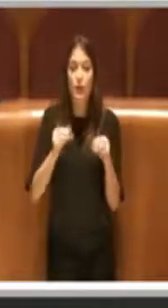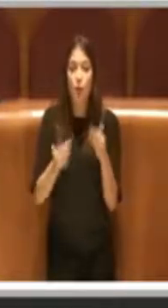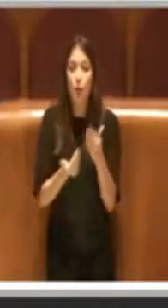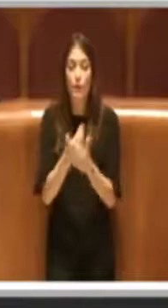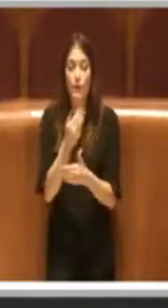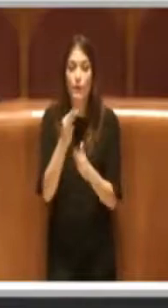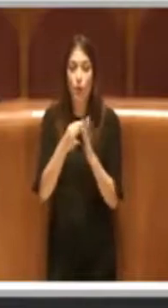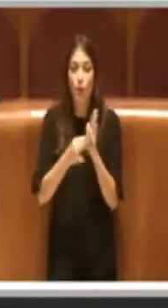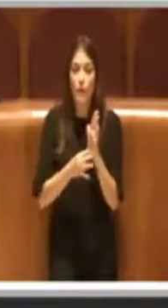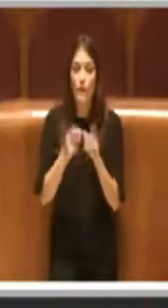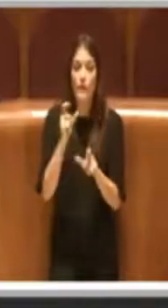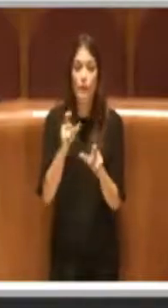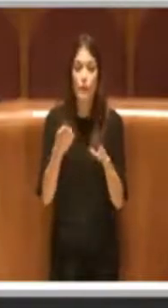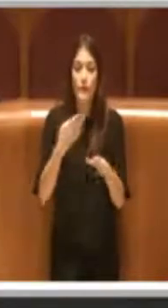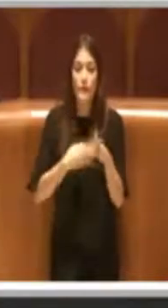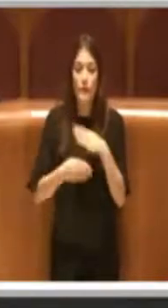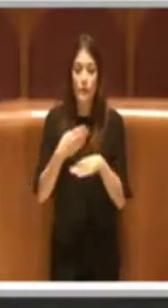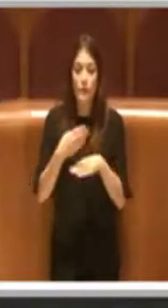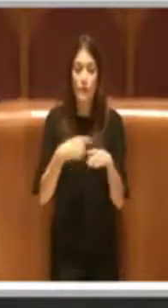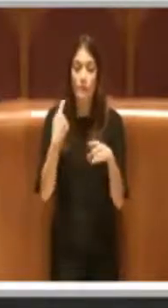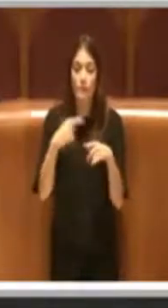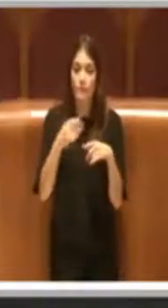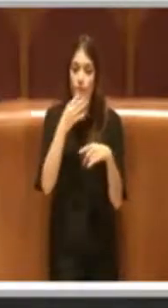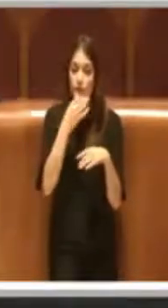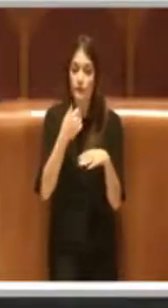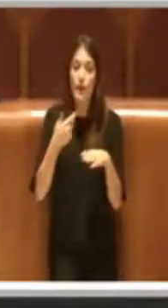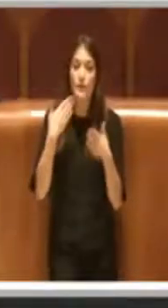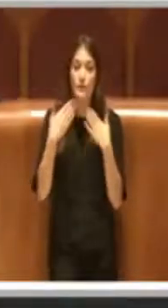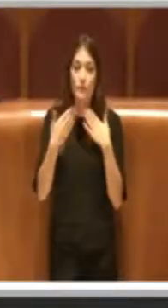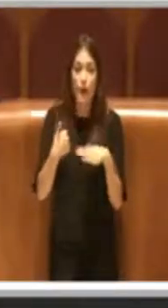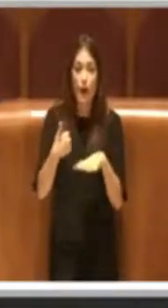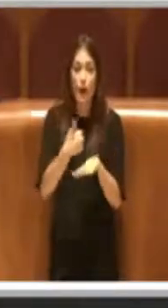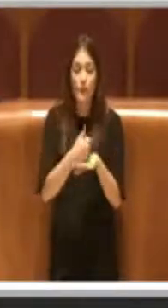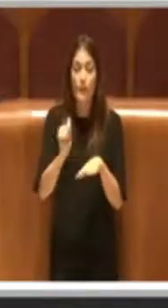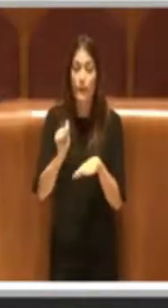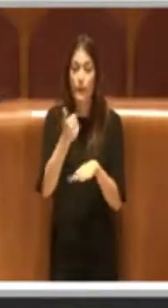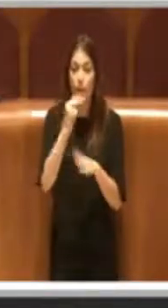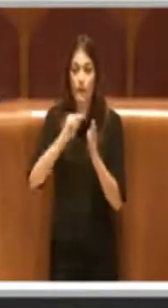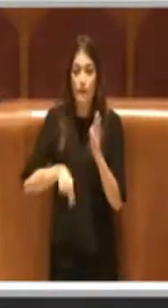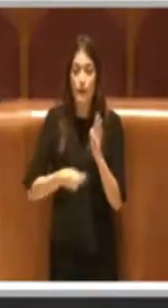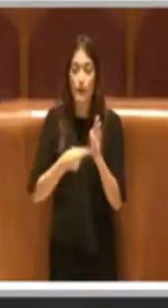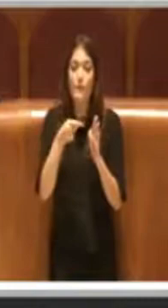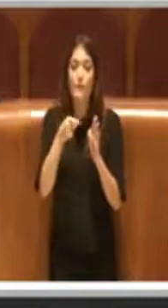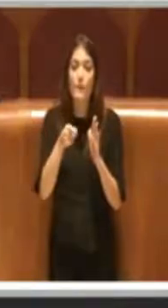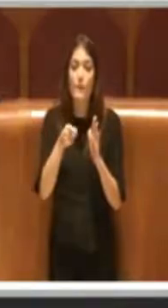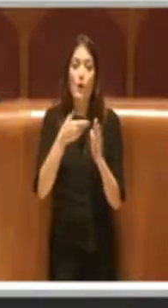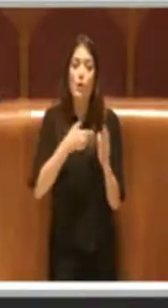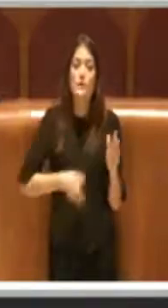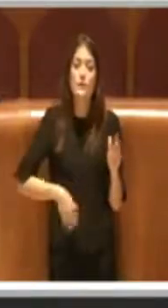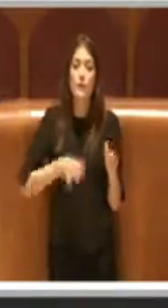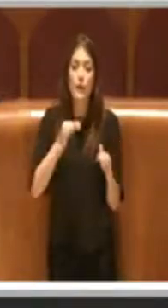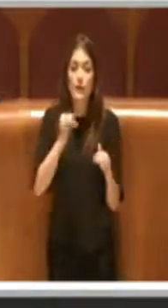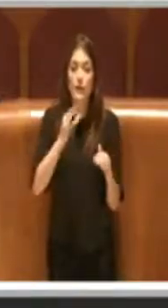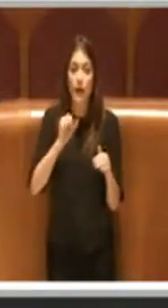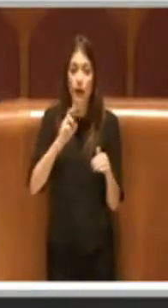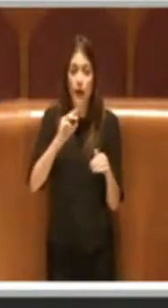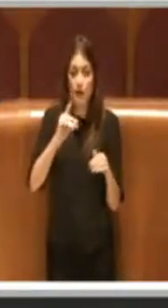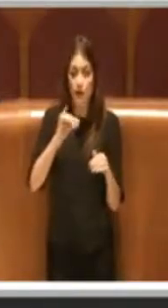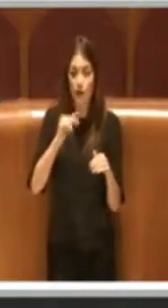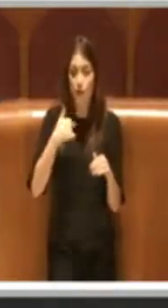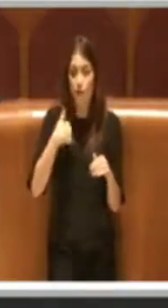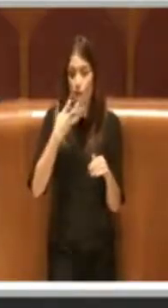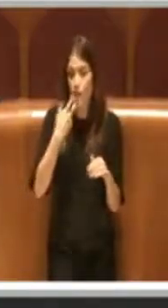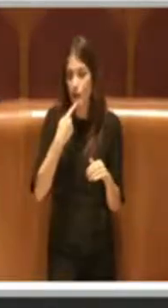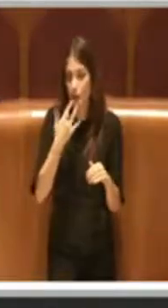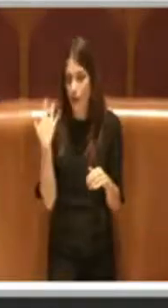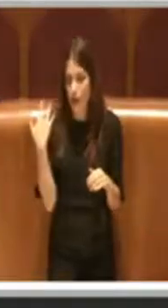un regolamento, ci tengo a specificarlo, di Assemblea Capitolina, a prima firma della consigliera Ficcardi, che ringrazio, e al lavoro